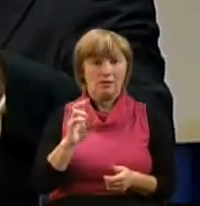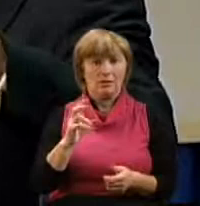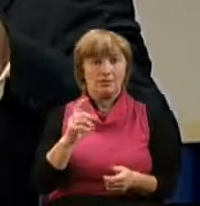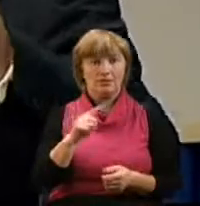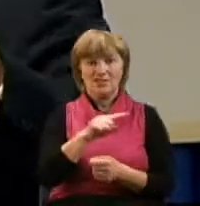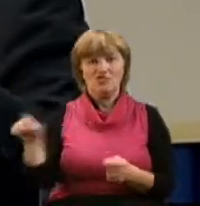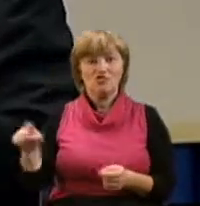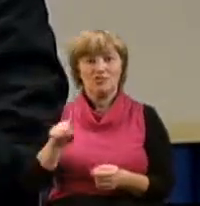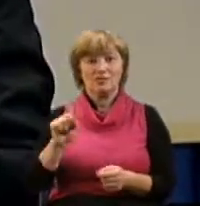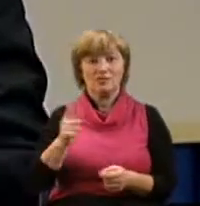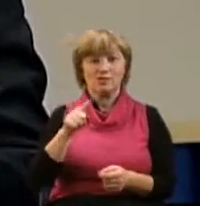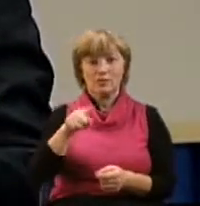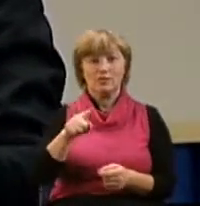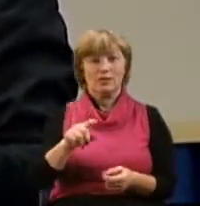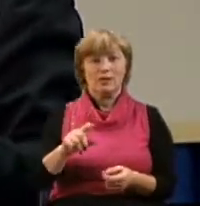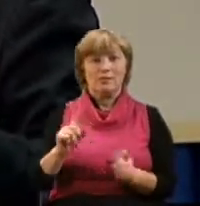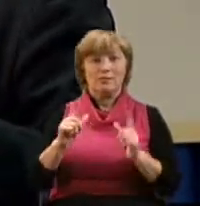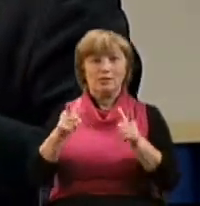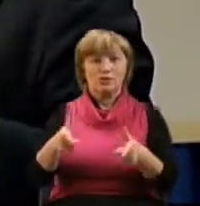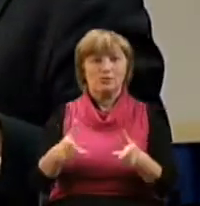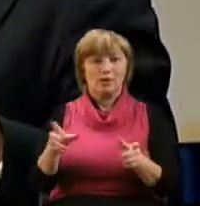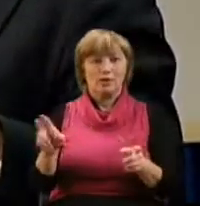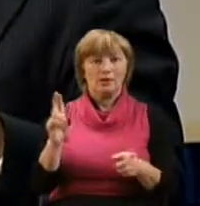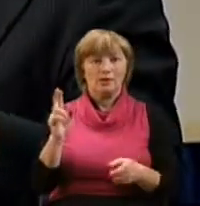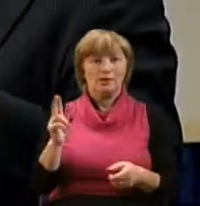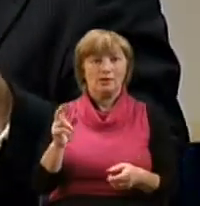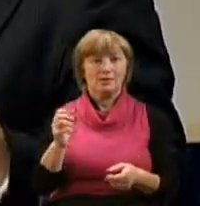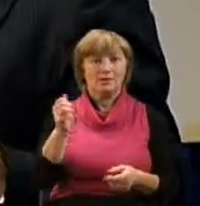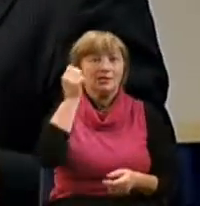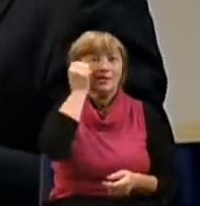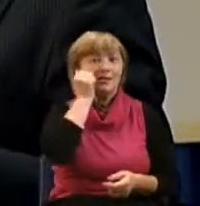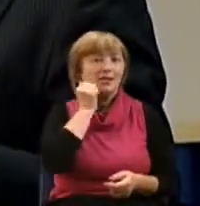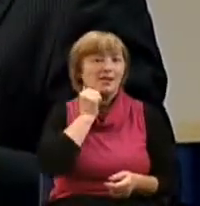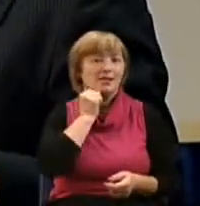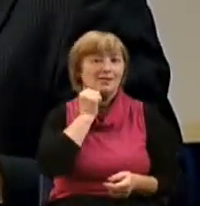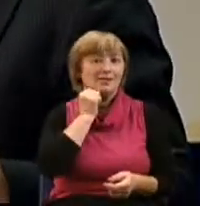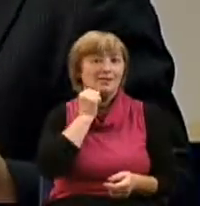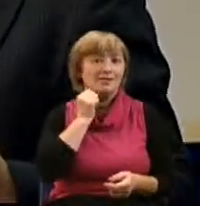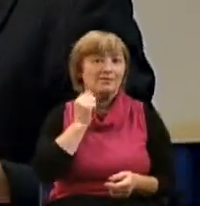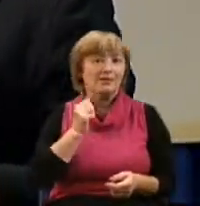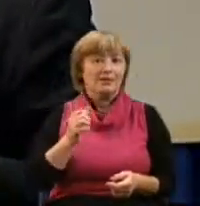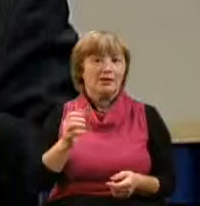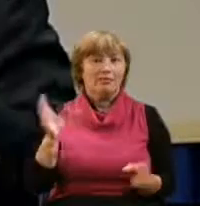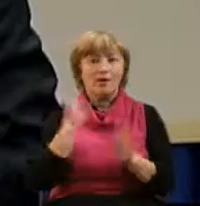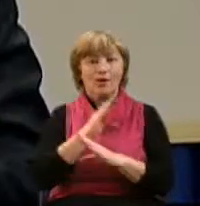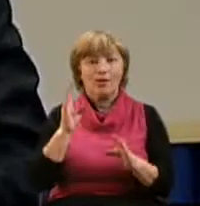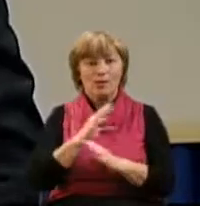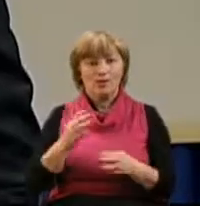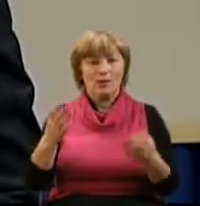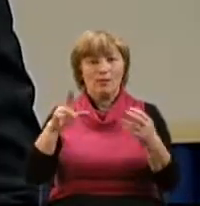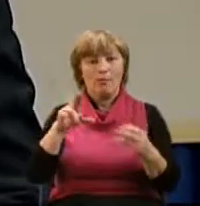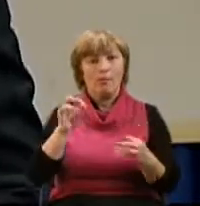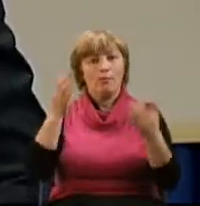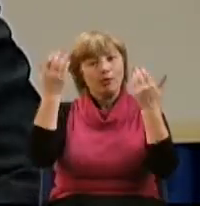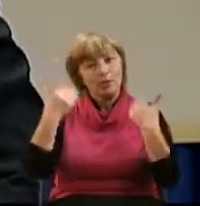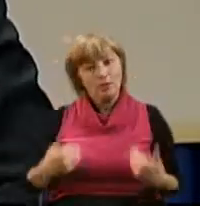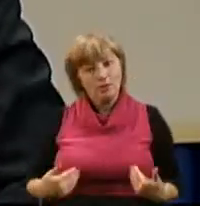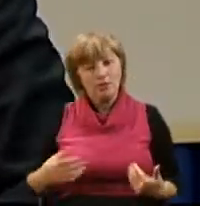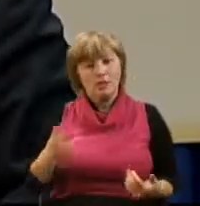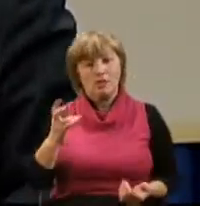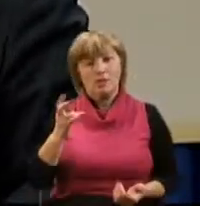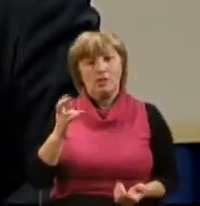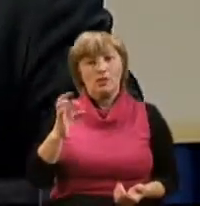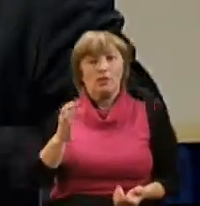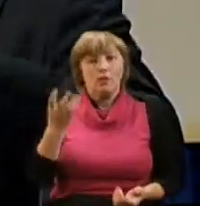подчеркнул, что Петр поступает, как по своей старой природе, по-плоцки поступает. Но когда